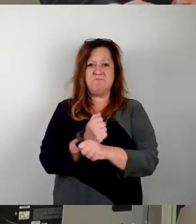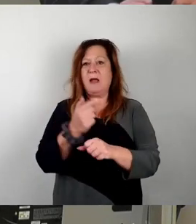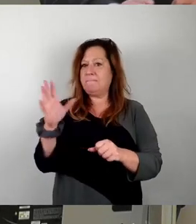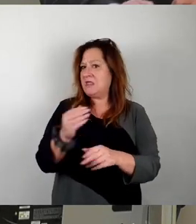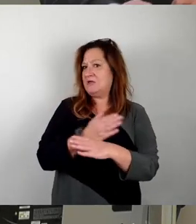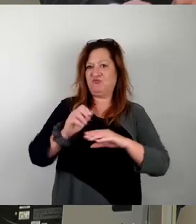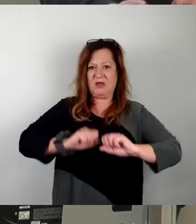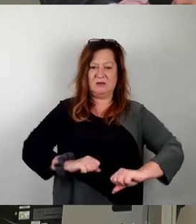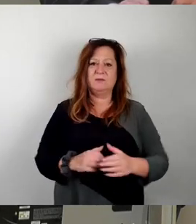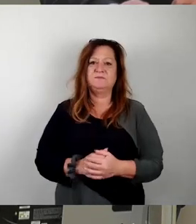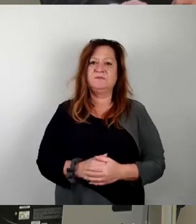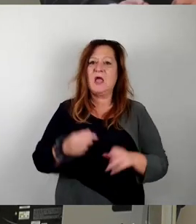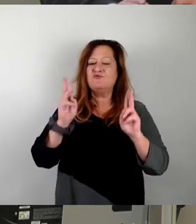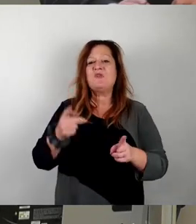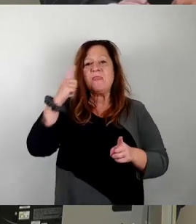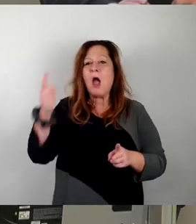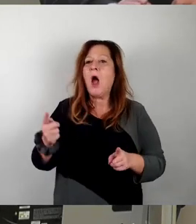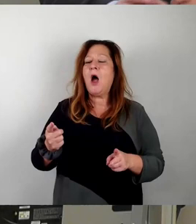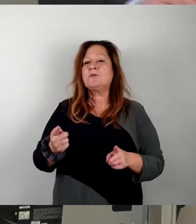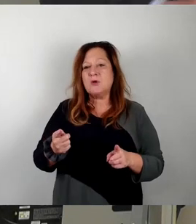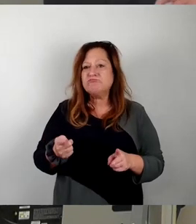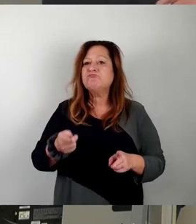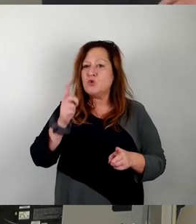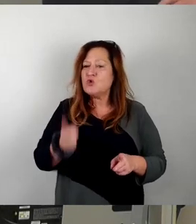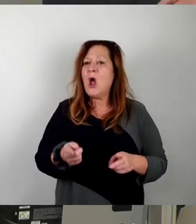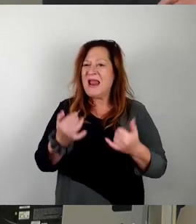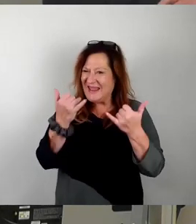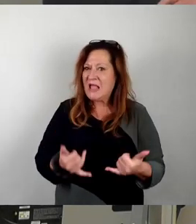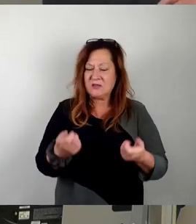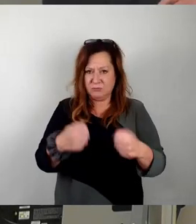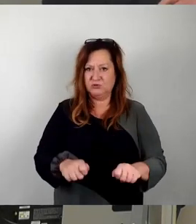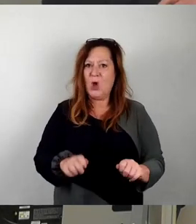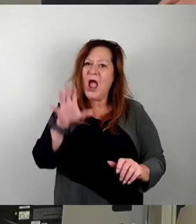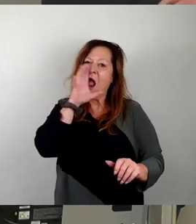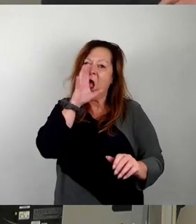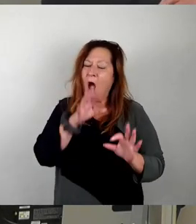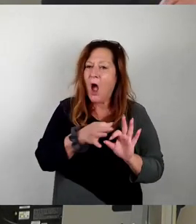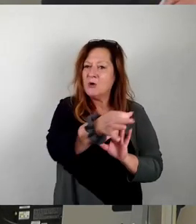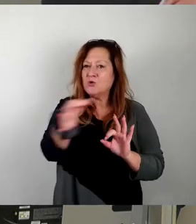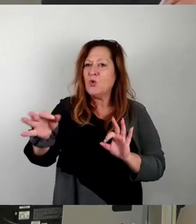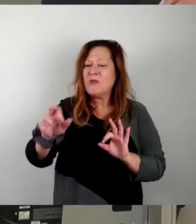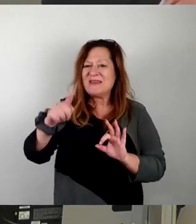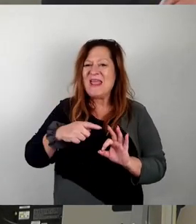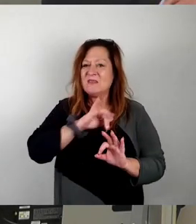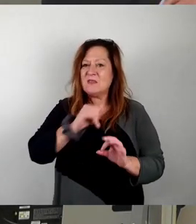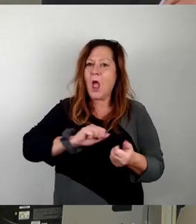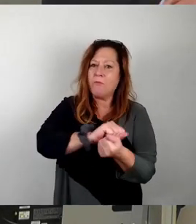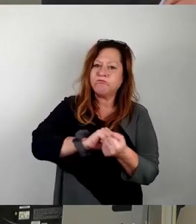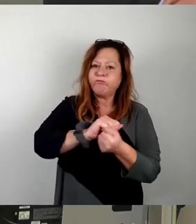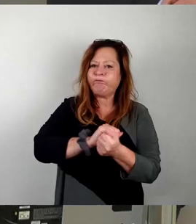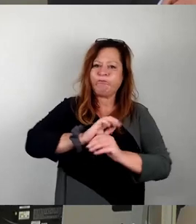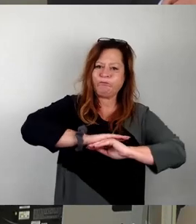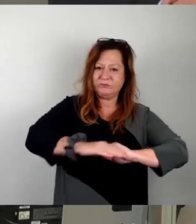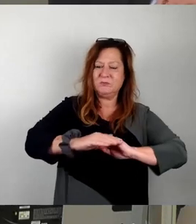Der Stadtrat soll laut Vorstellung der Verwaltung jetzt beschließen, dass die Garagengrundstücke in den nächsten Jahren platt gemacht werden. Und wenn dann